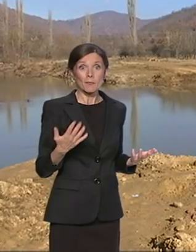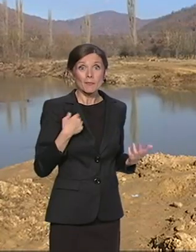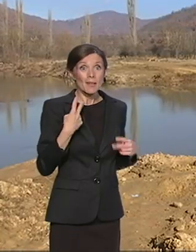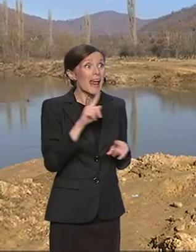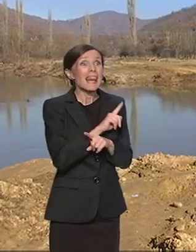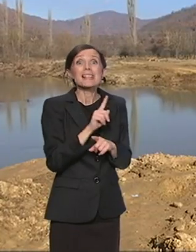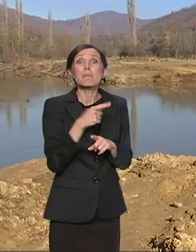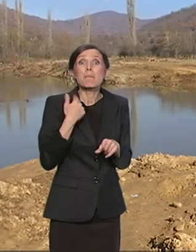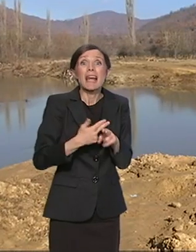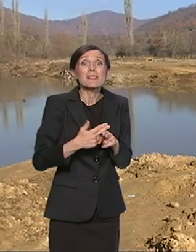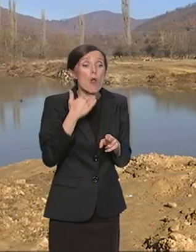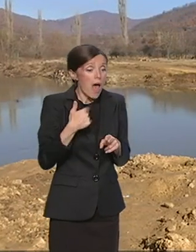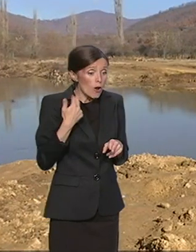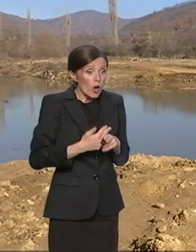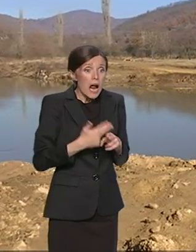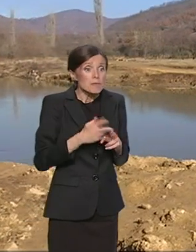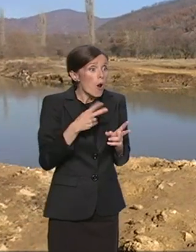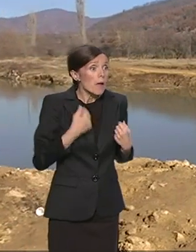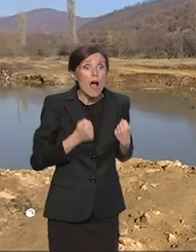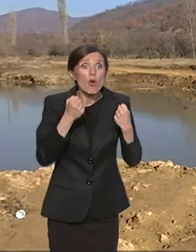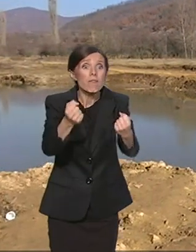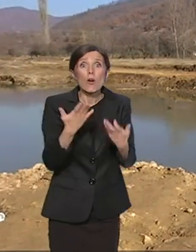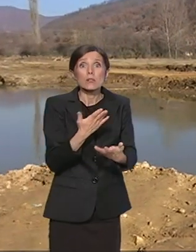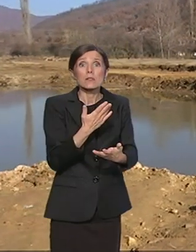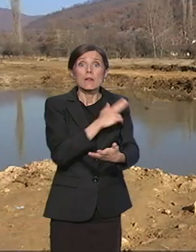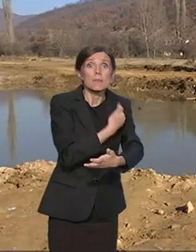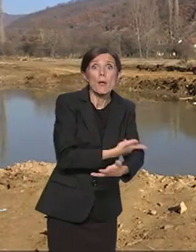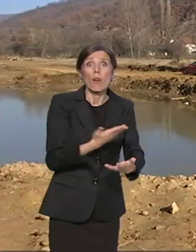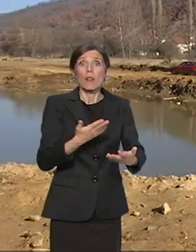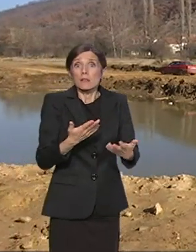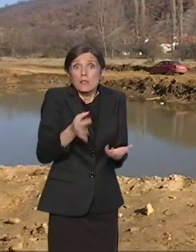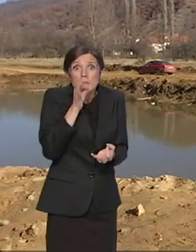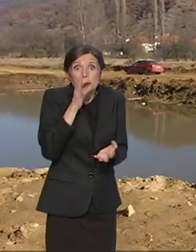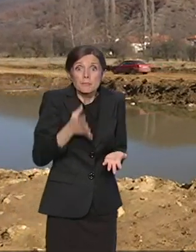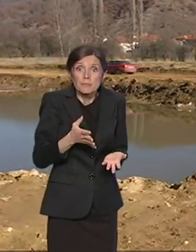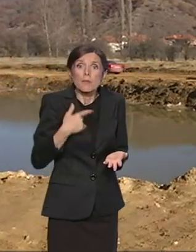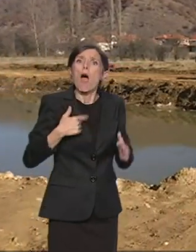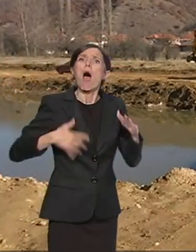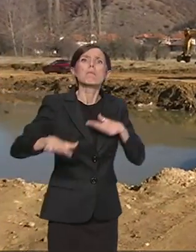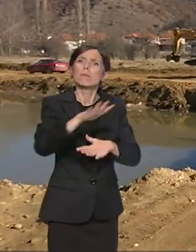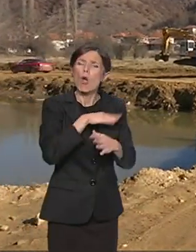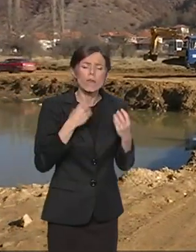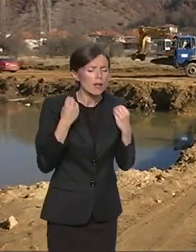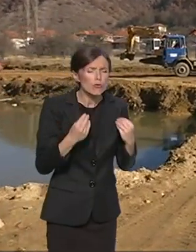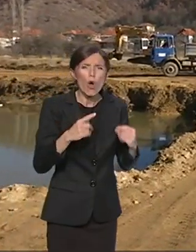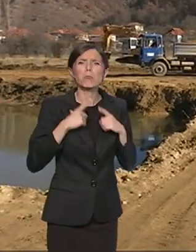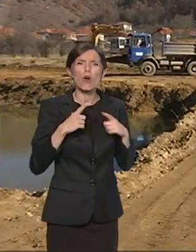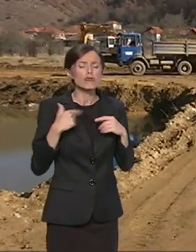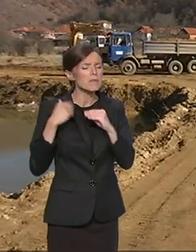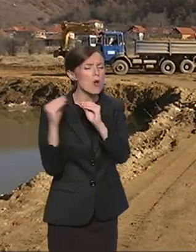Nema ko da ga prebaci, nema gde da ga nosi, kako da nosi? Mi ovdeđe imamo mnogo dobro, s nikim se ne svađamo.